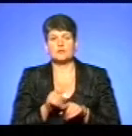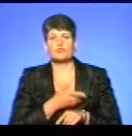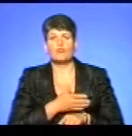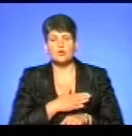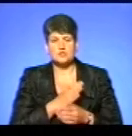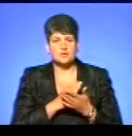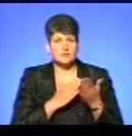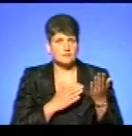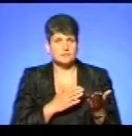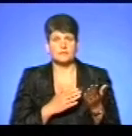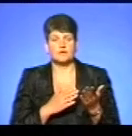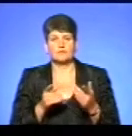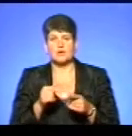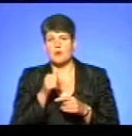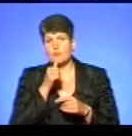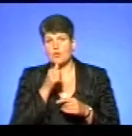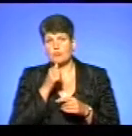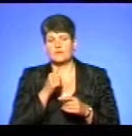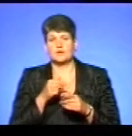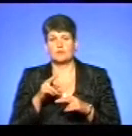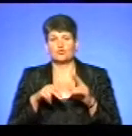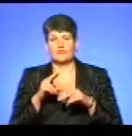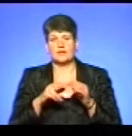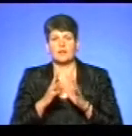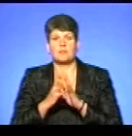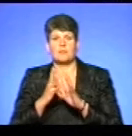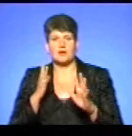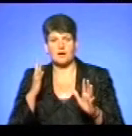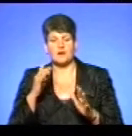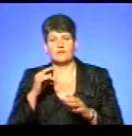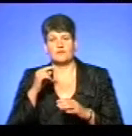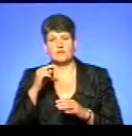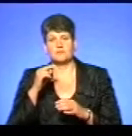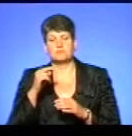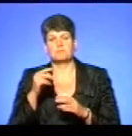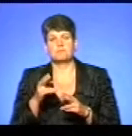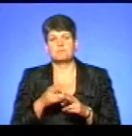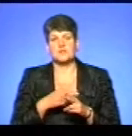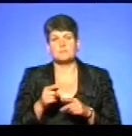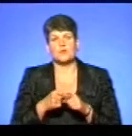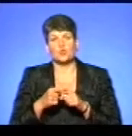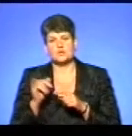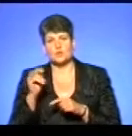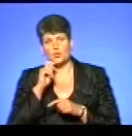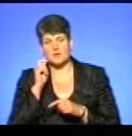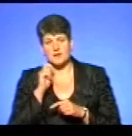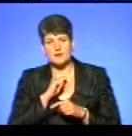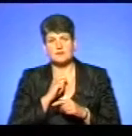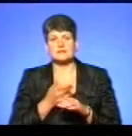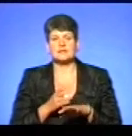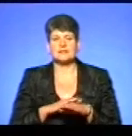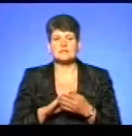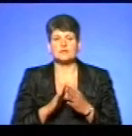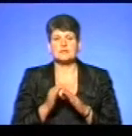одного часу будувати паркан між Білорусією і Україною. Ніби нам не відмовилися від того проєкту. Ситуація ще складна тим, що з